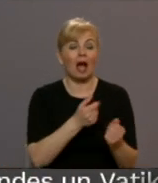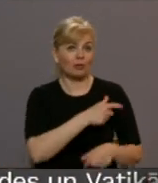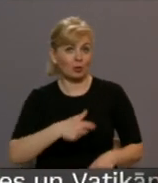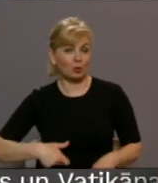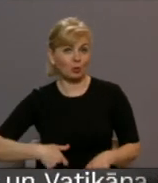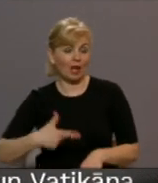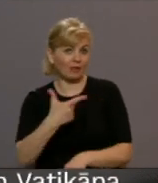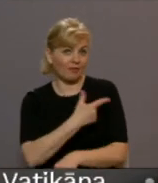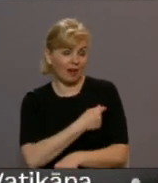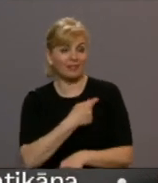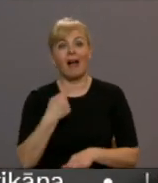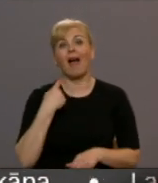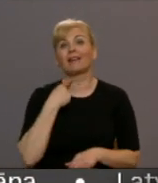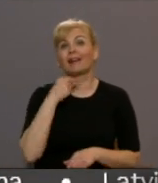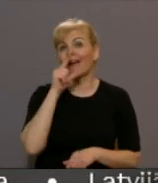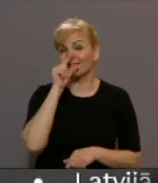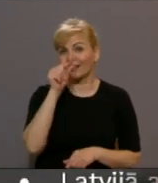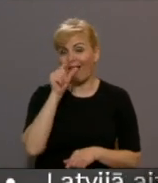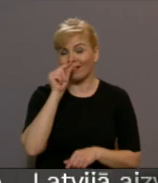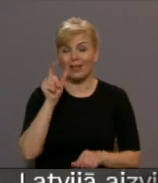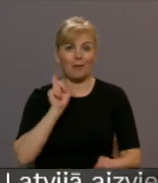vakcinācijai Rīgas strādiņu universitātē.